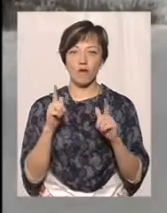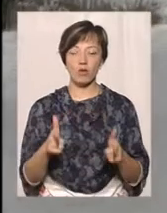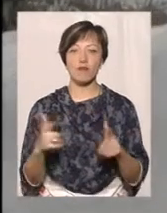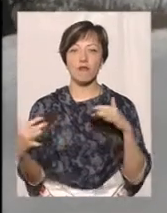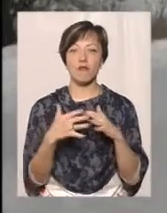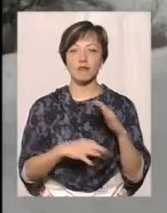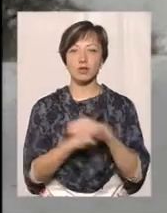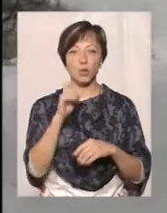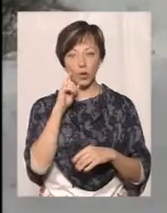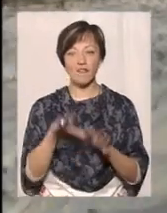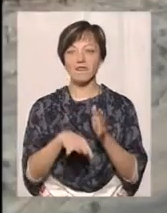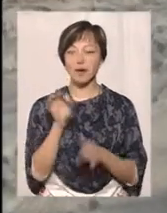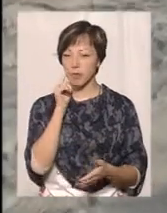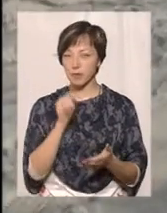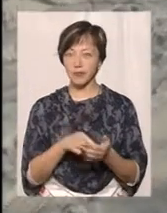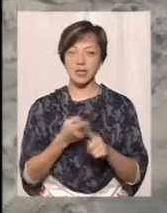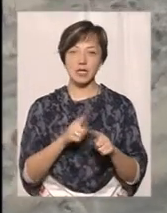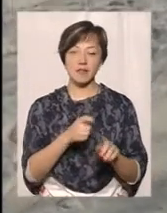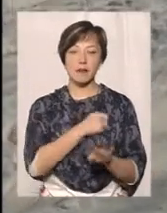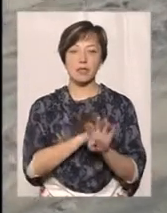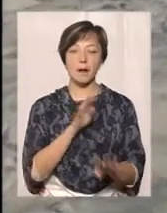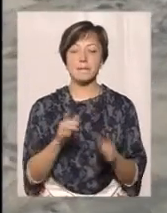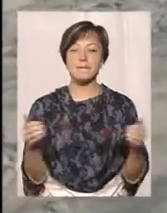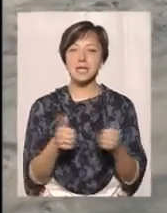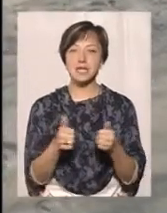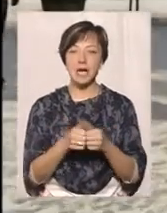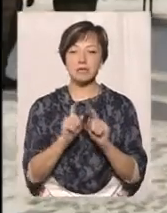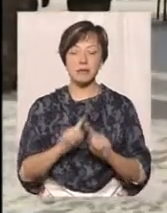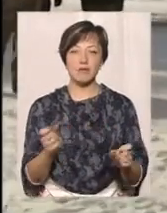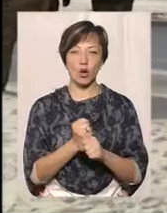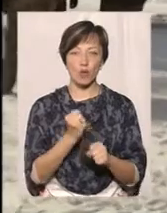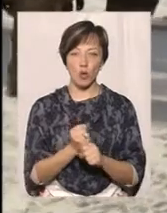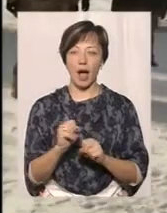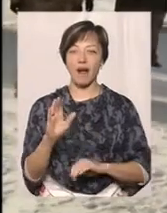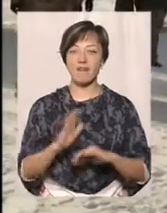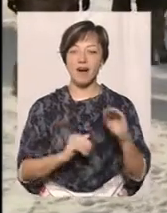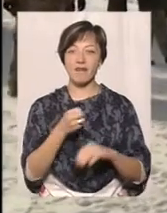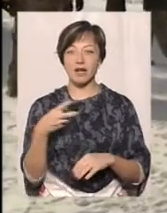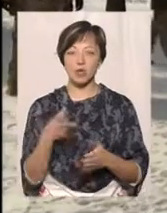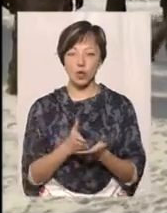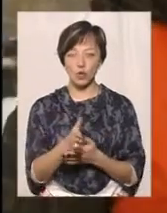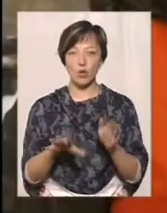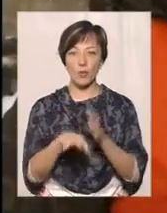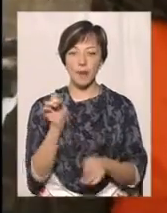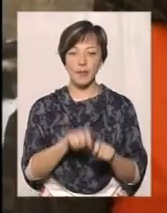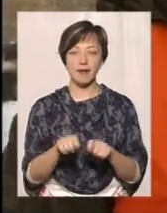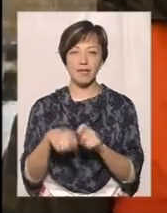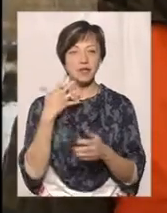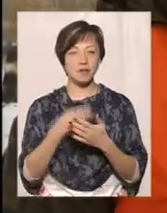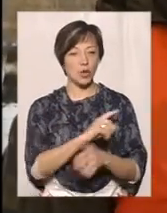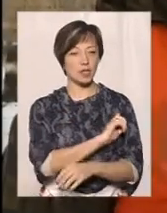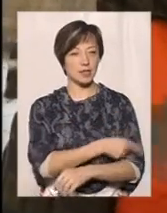сході країни. Каже, вибір пав на ці війська, бо близька специфіка роботи підрозділу. А кваліфікаційний курс обрав, аби перевірити свої сили.